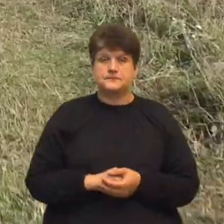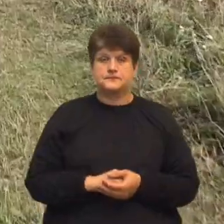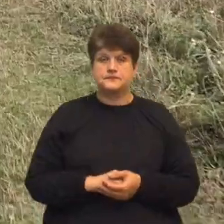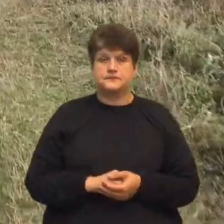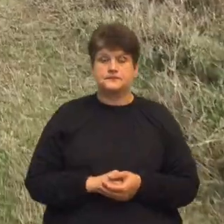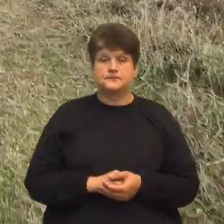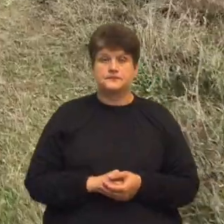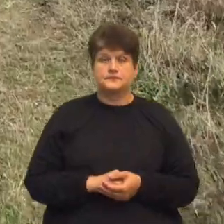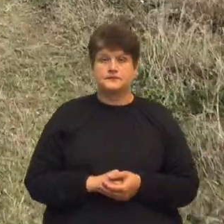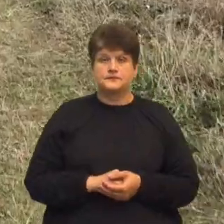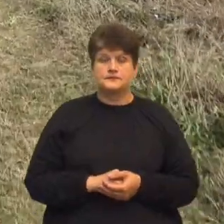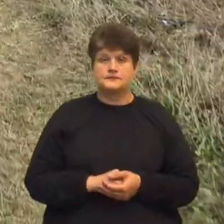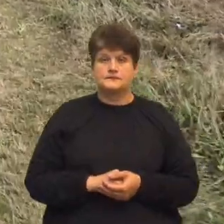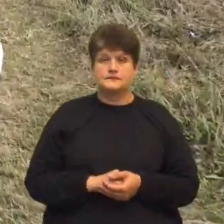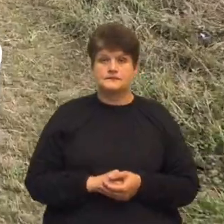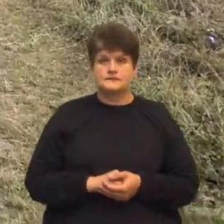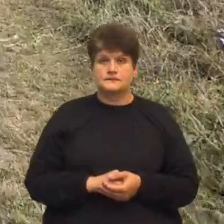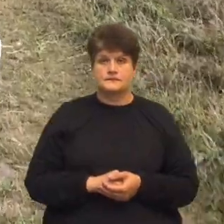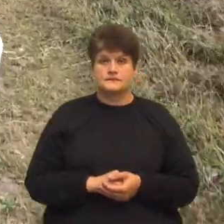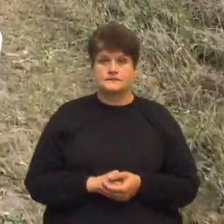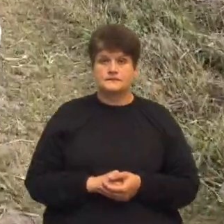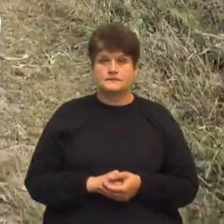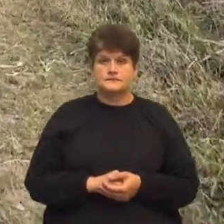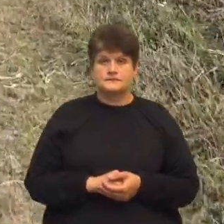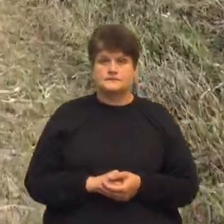Галіяж, Андрій Прокопів. Суспільні новини. Тернопільщина.